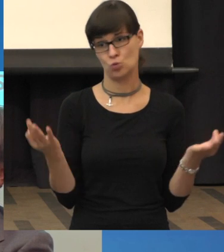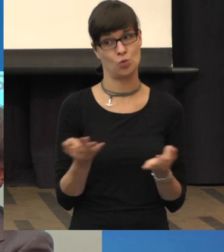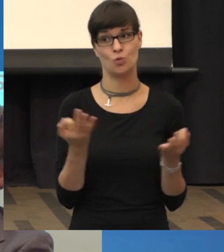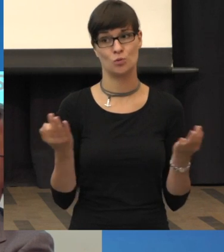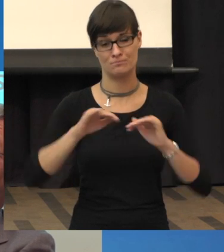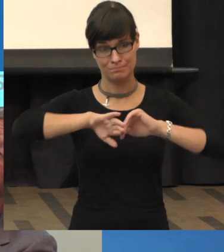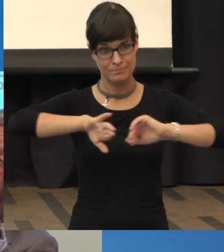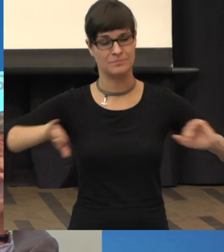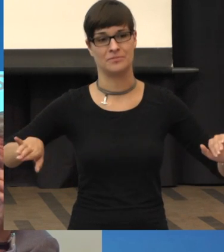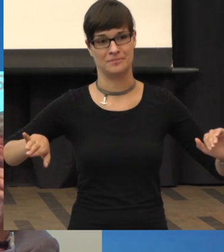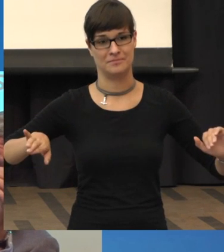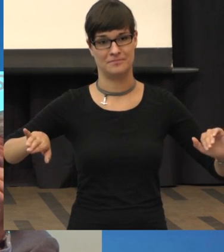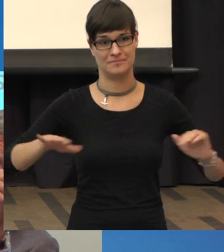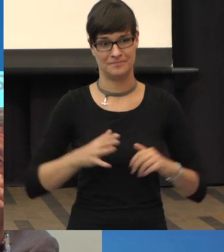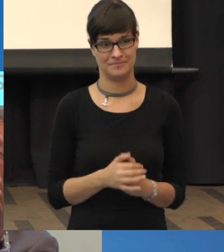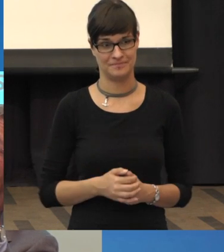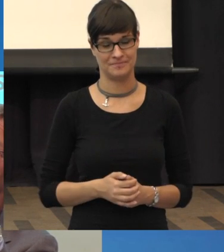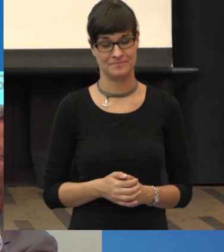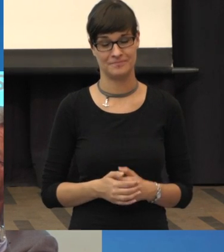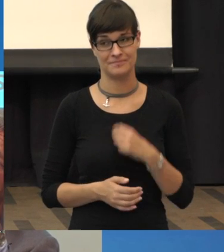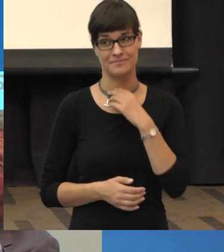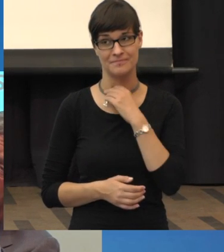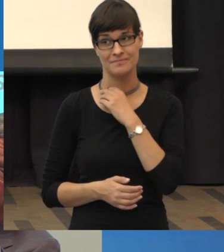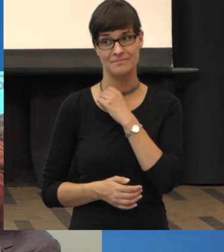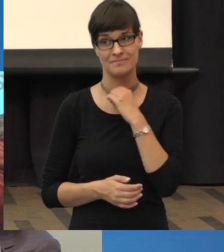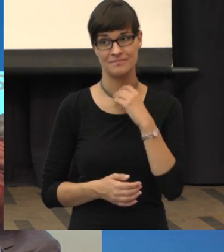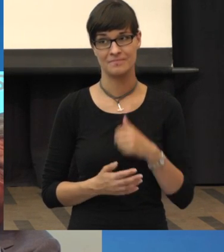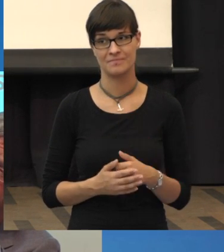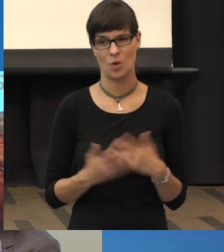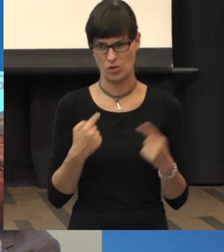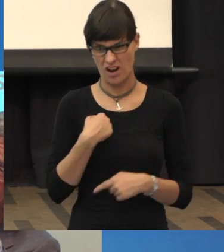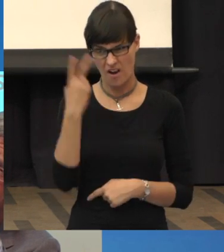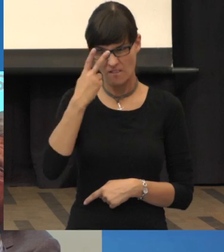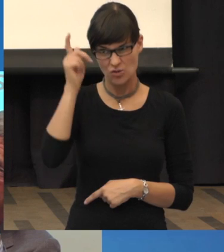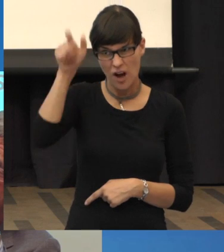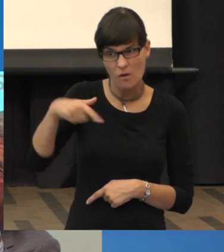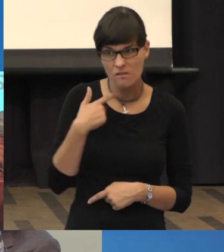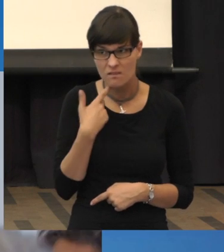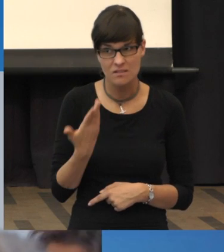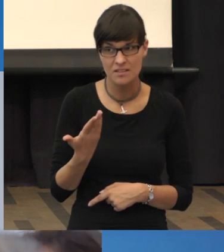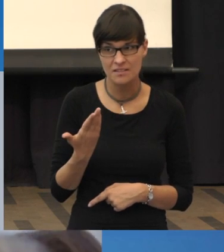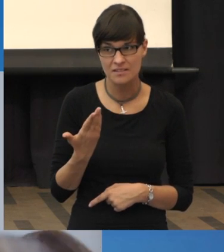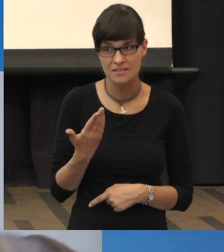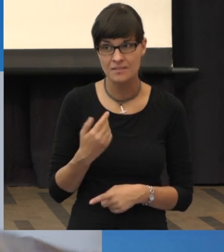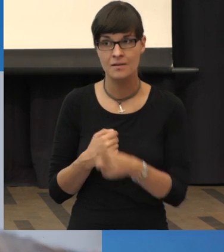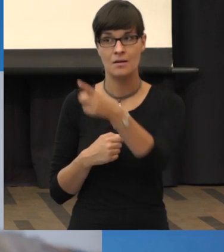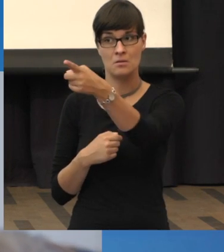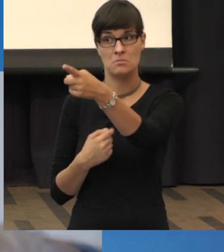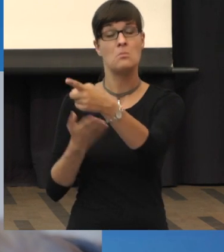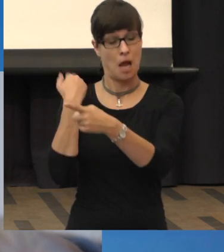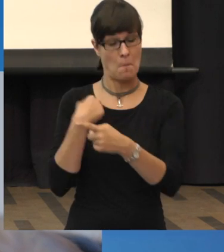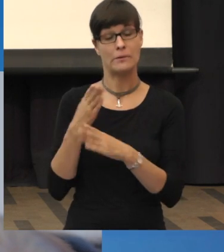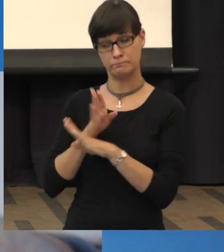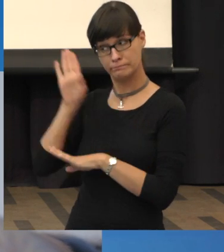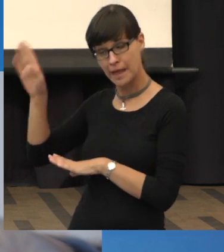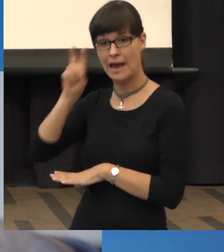stärker vorhanden sind, mal schwächer vorhanden sind. Oder haben wir das falsch verstanden? Ich war aber bei Ihnen in der Klinik